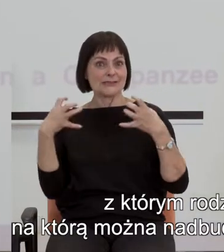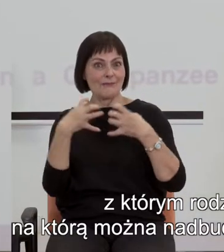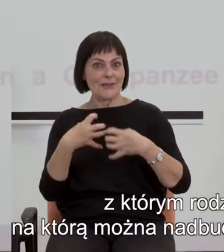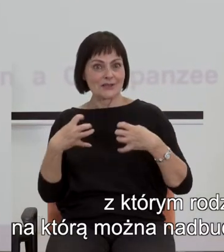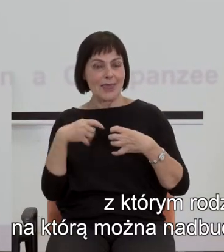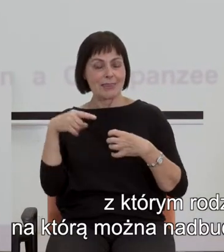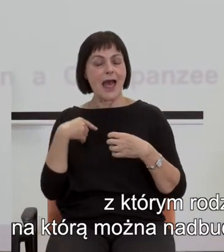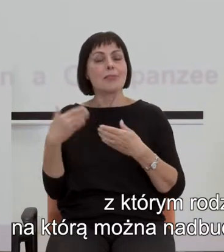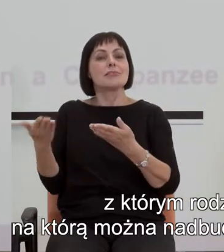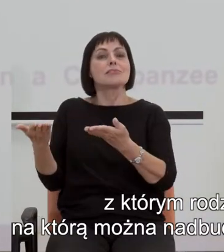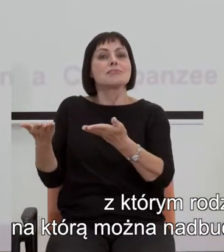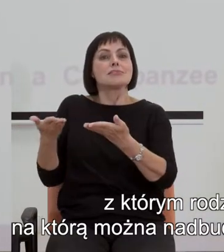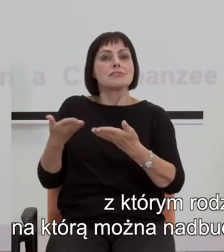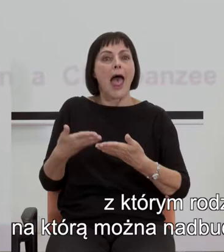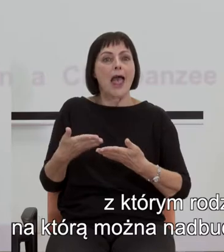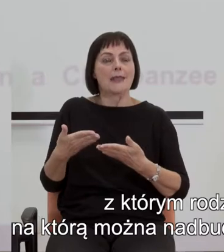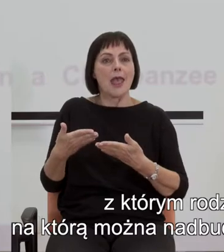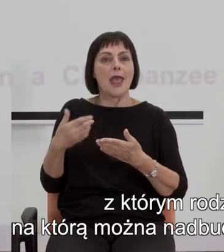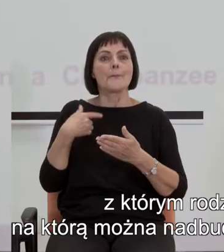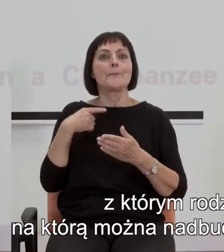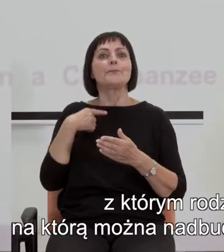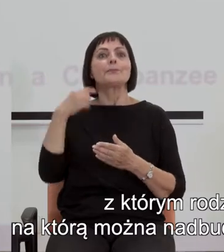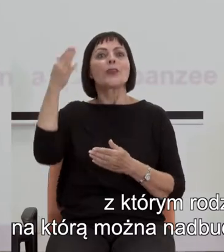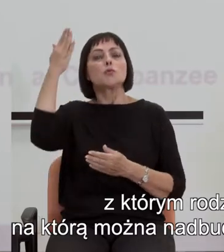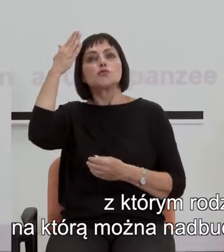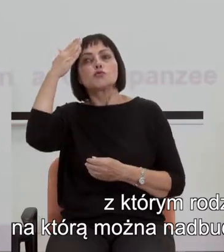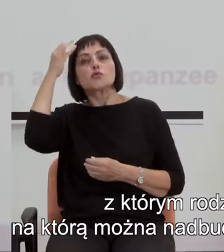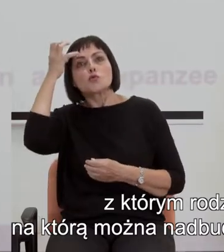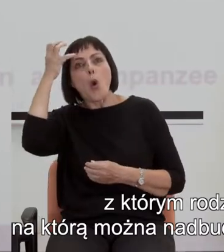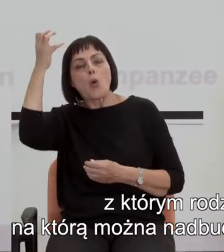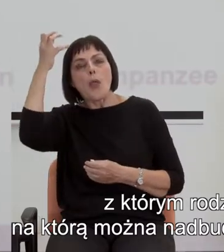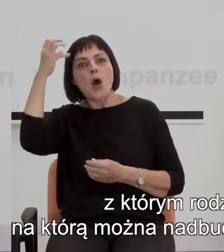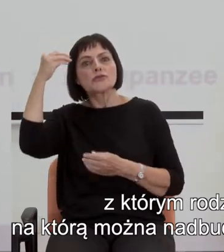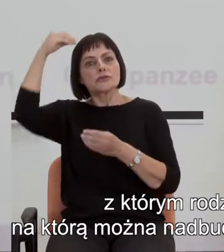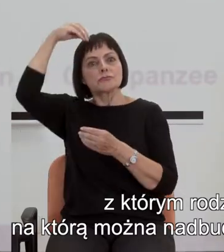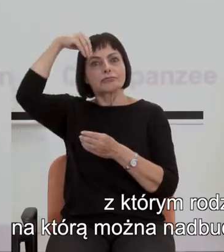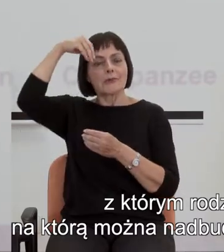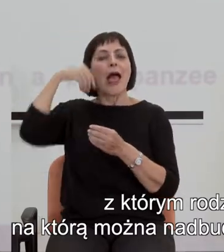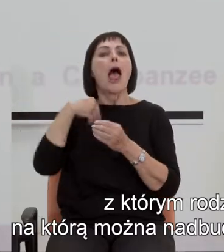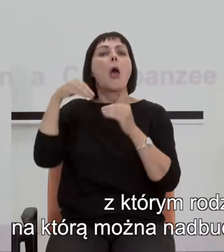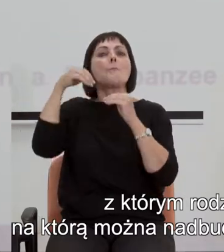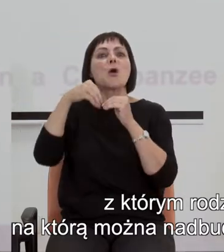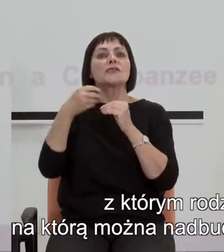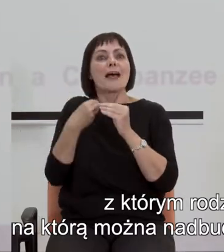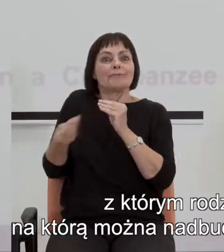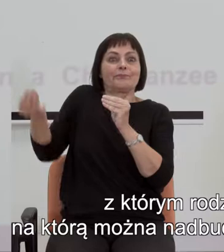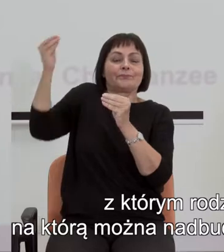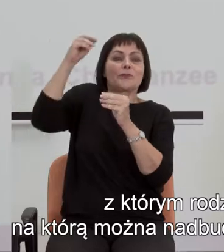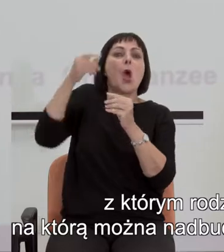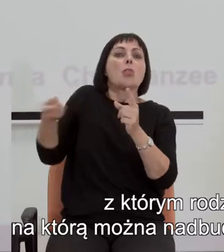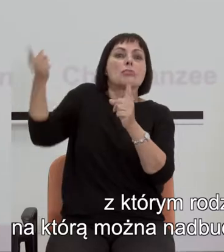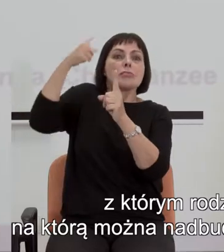daje taką predyspozycję, na którą można jakby nadbudować pewną wiedzę